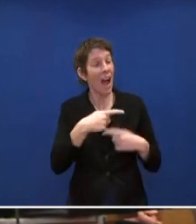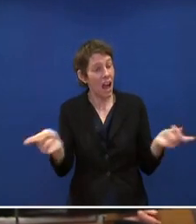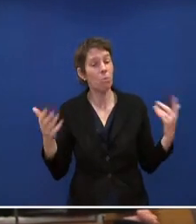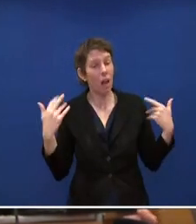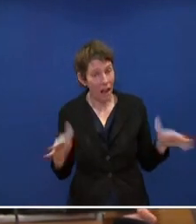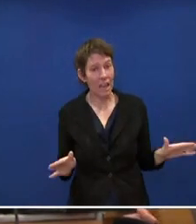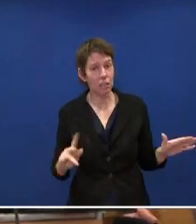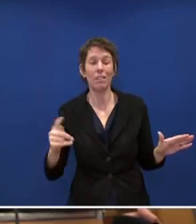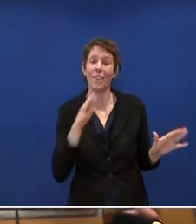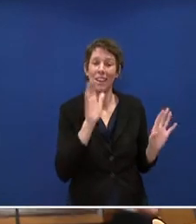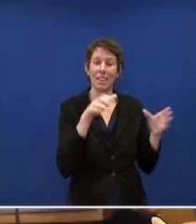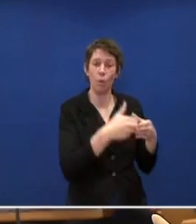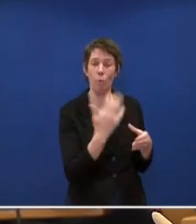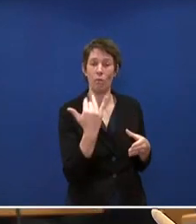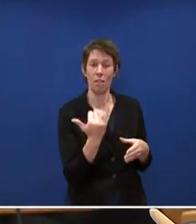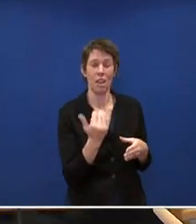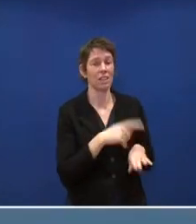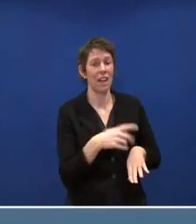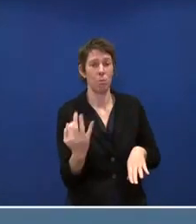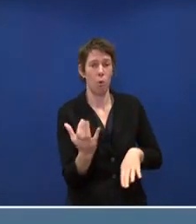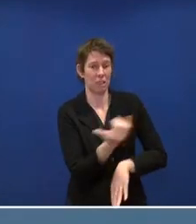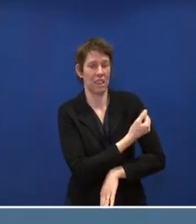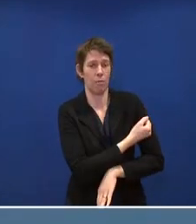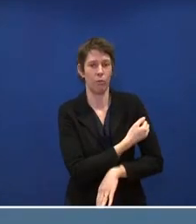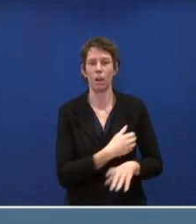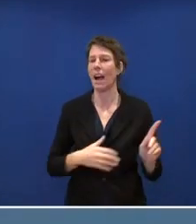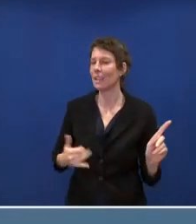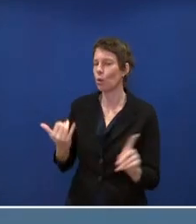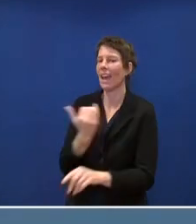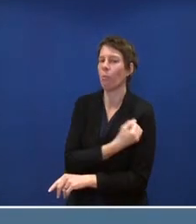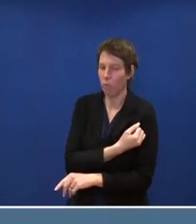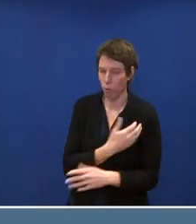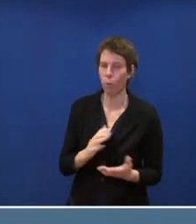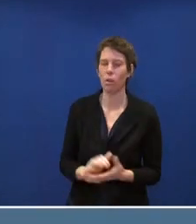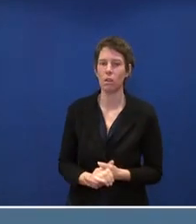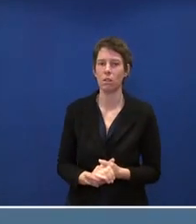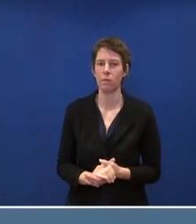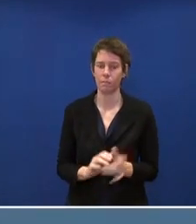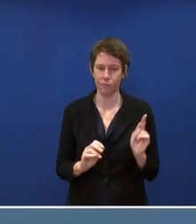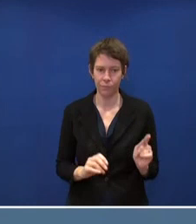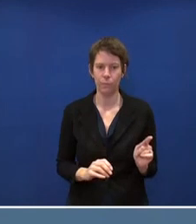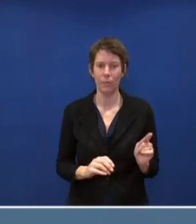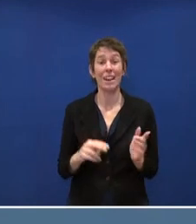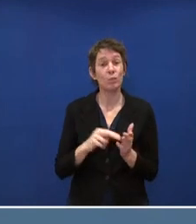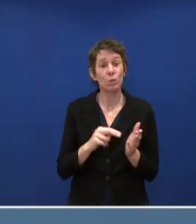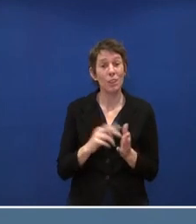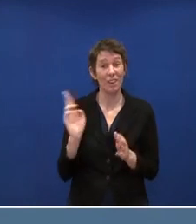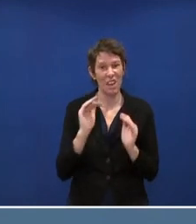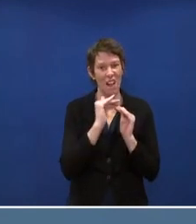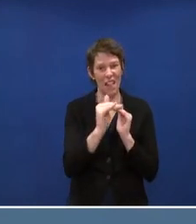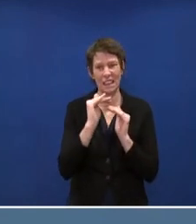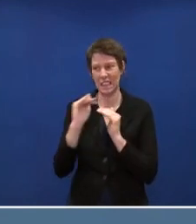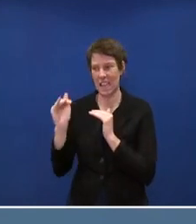die gesamte Risikogruppe zu impfen? Die Impfung selber liegt in der Zuständigkeit der Länder.